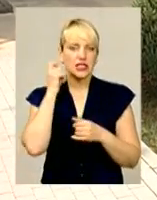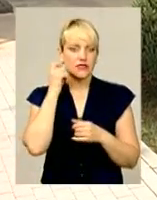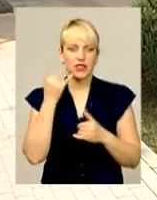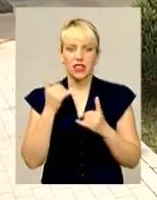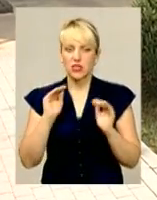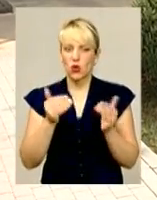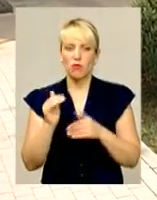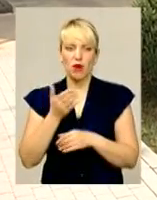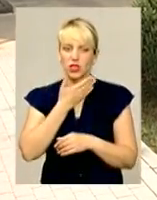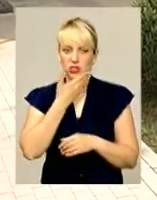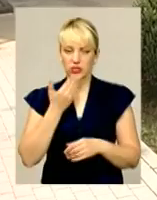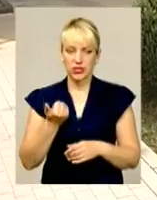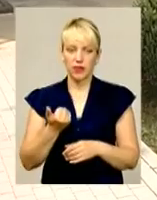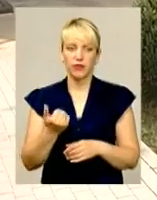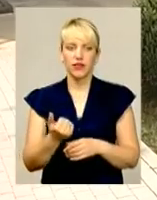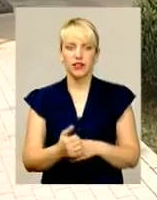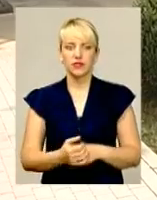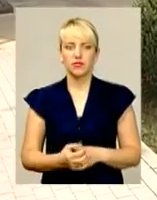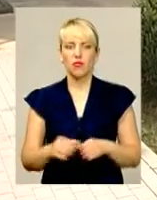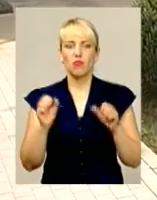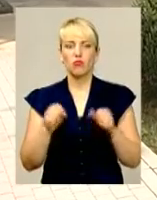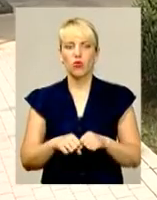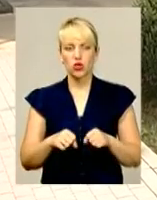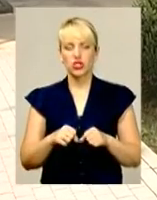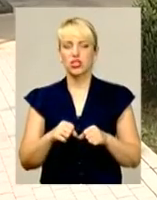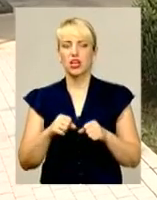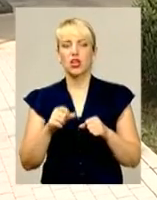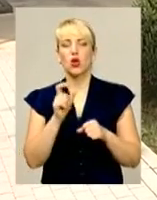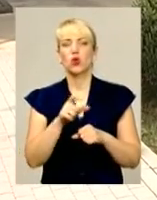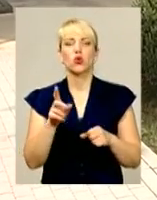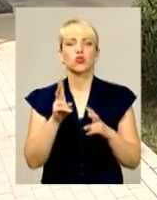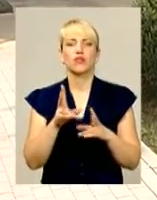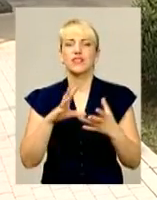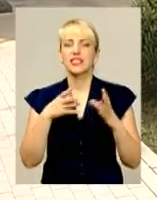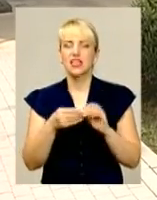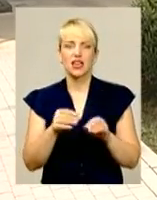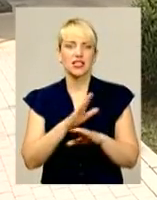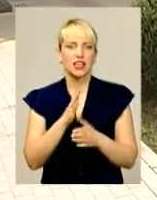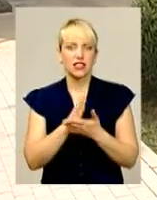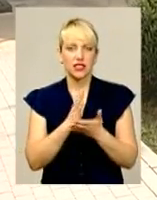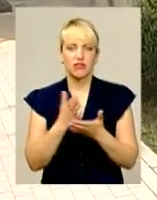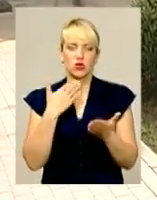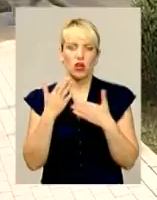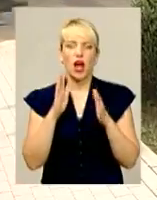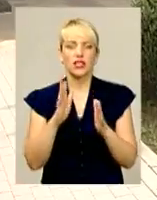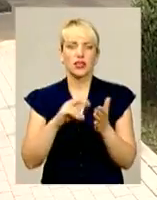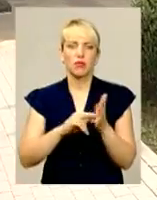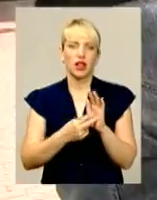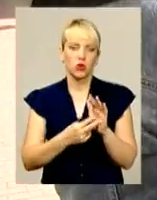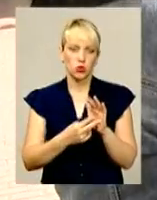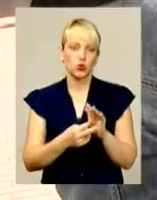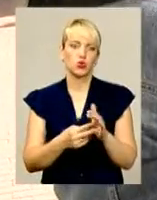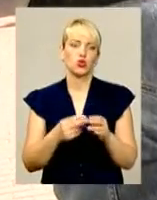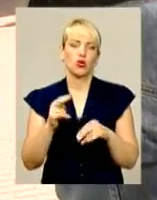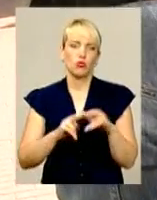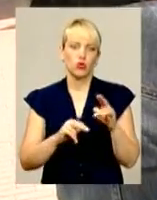обмежується з сімейного життя. Можна долучатися також людям, які взагалі не перебувають в стосунках, але тільки планують їх будувати, також